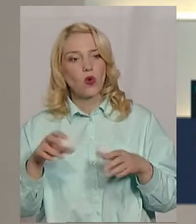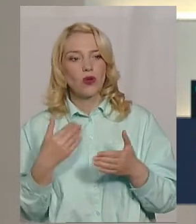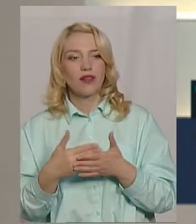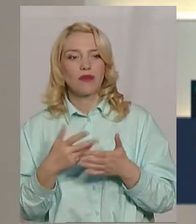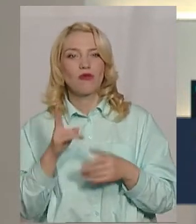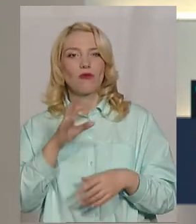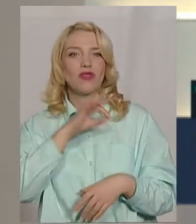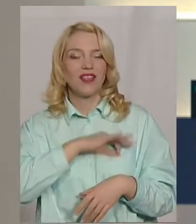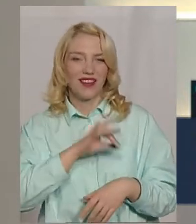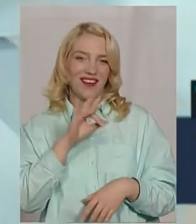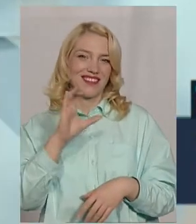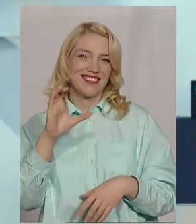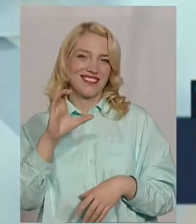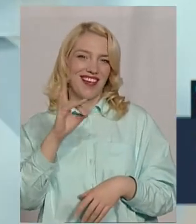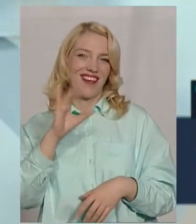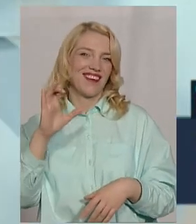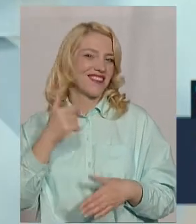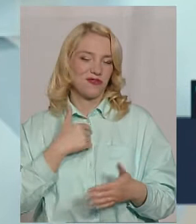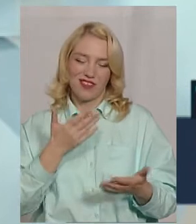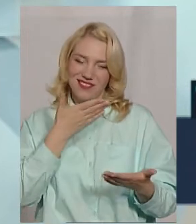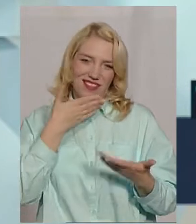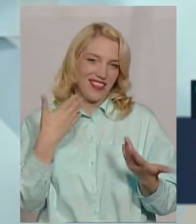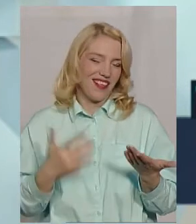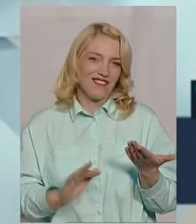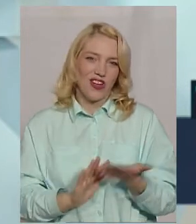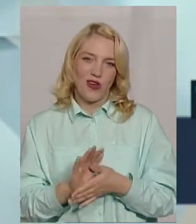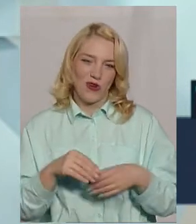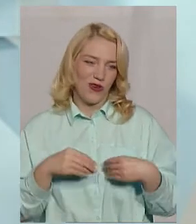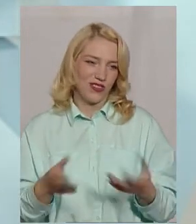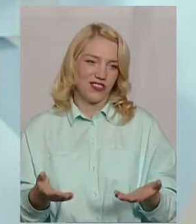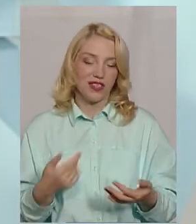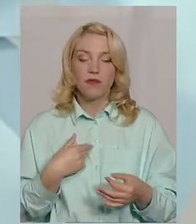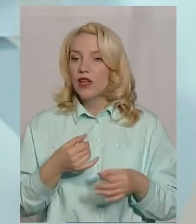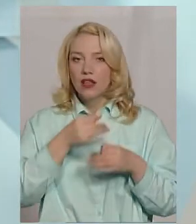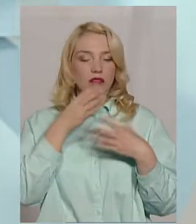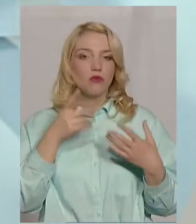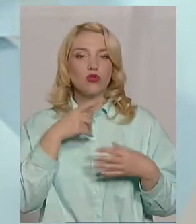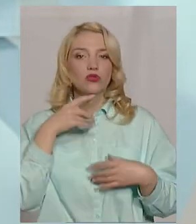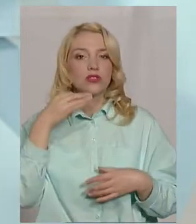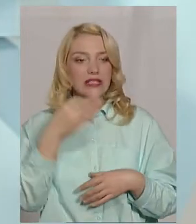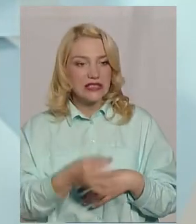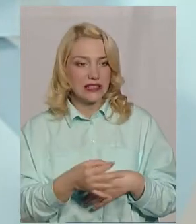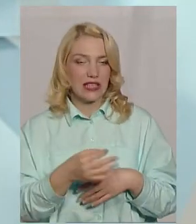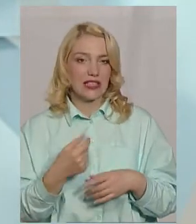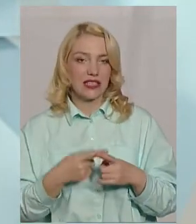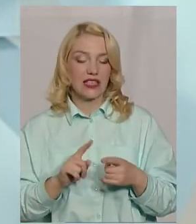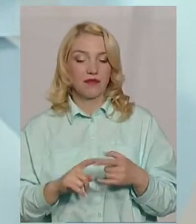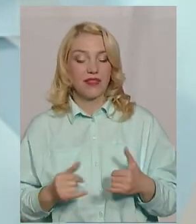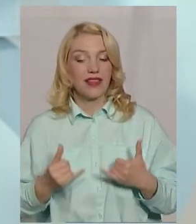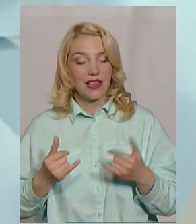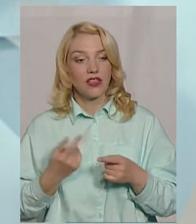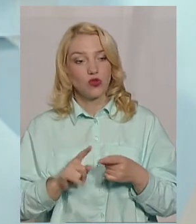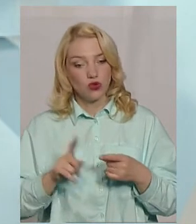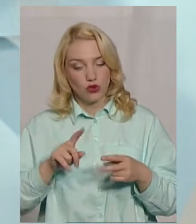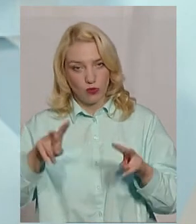Рис у нас не вирощує. Ні, я не можу сказати. Справа в тому, що для того, щоб